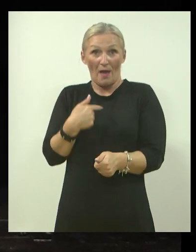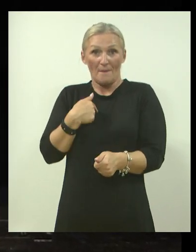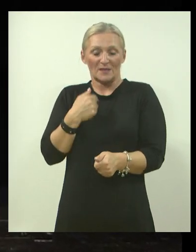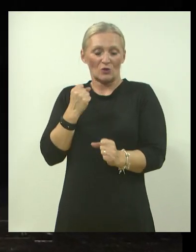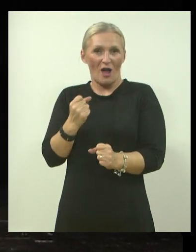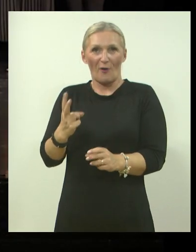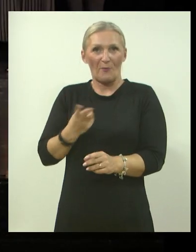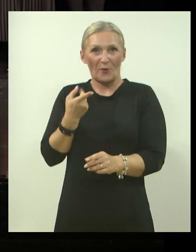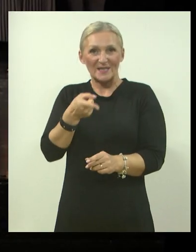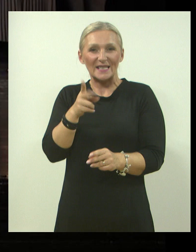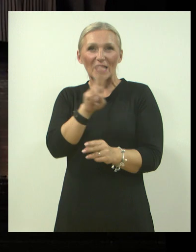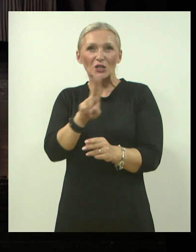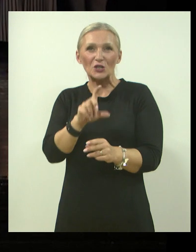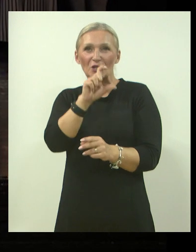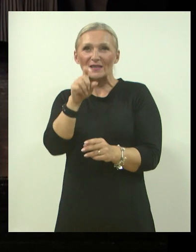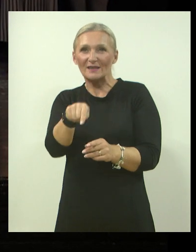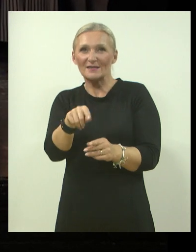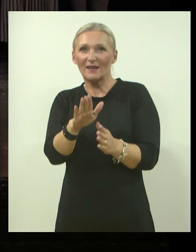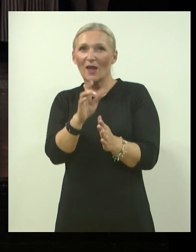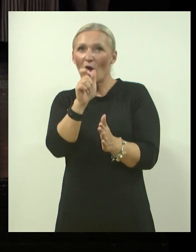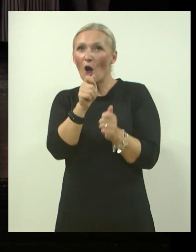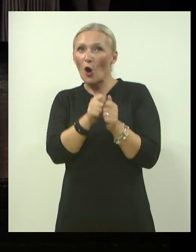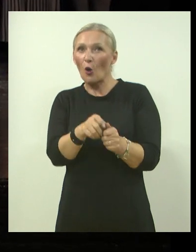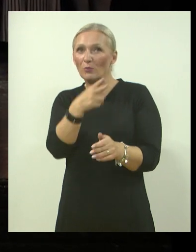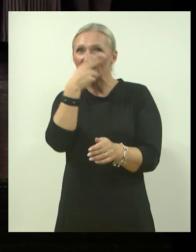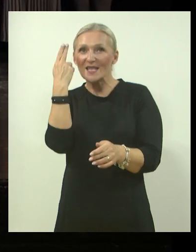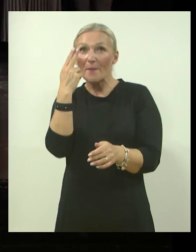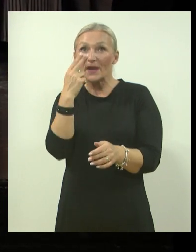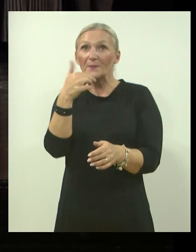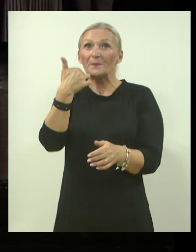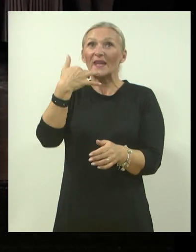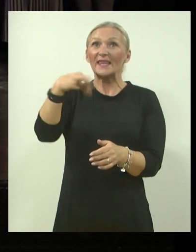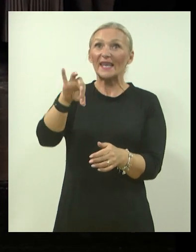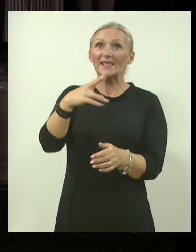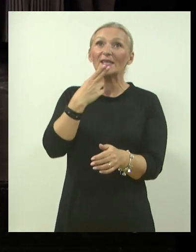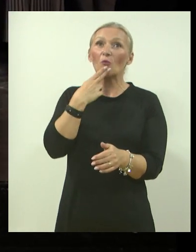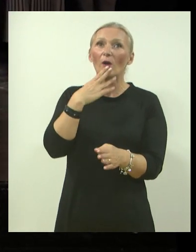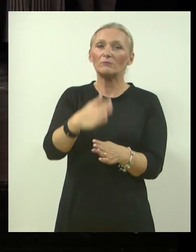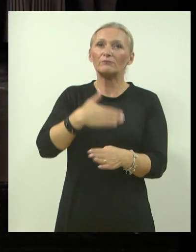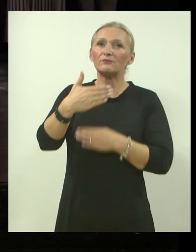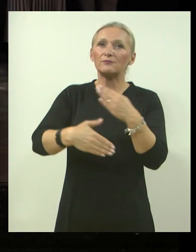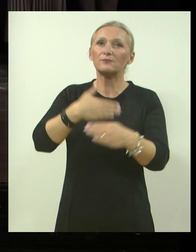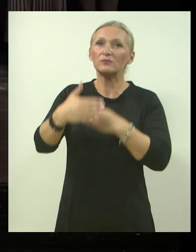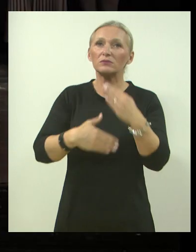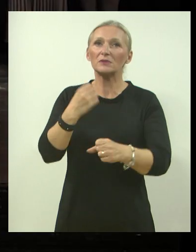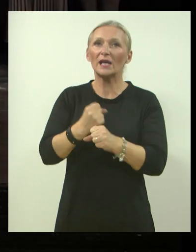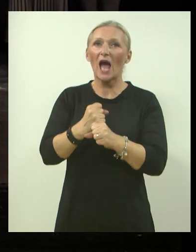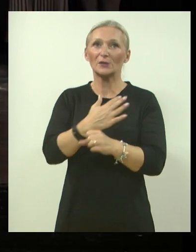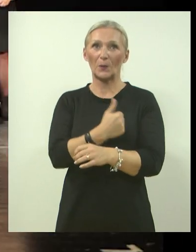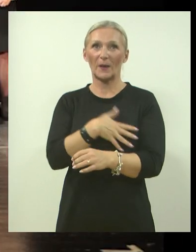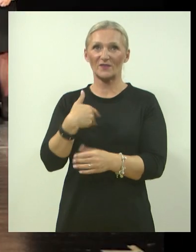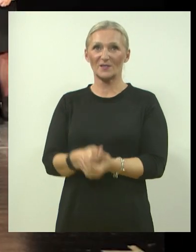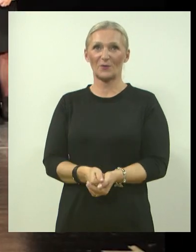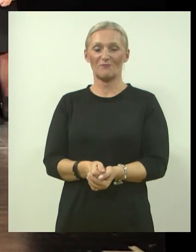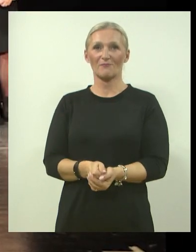ponesni. Dakle, to je prvi čitetelski klub slijepih i jedini koji kontinuirano djeluje u Republici Hrvatskoj.